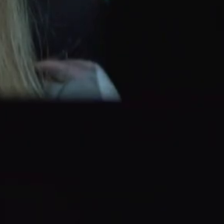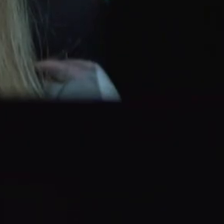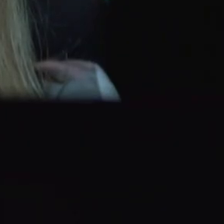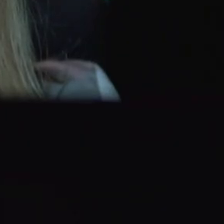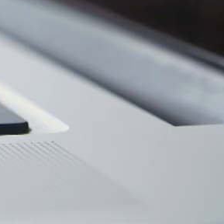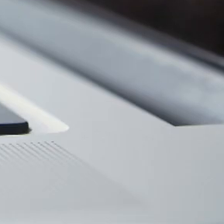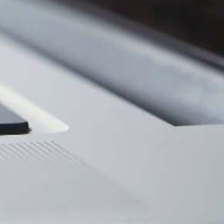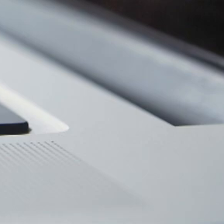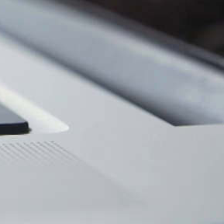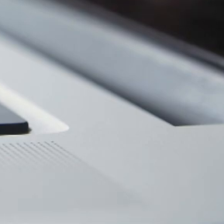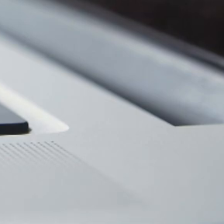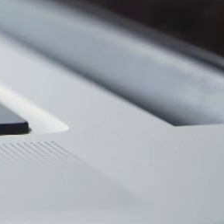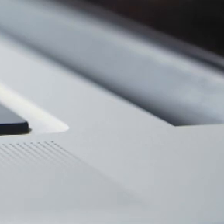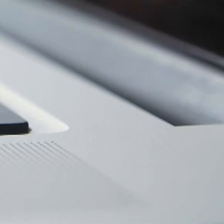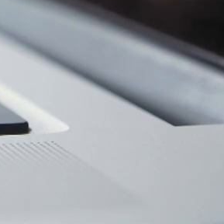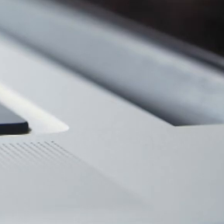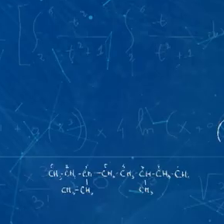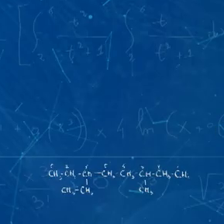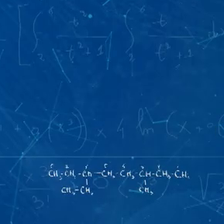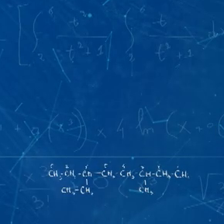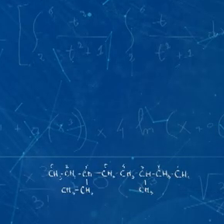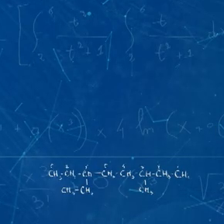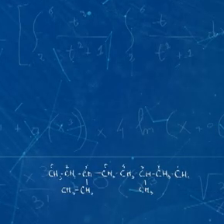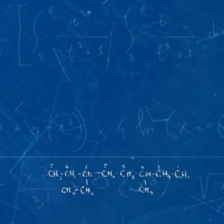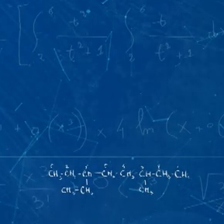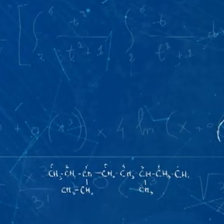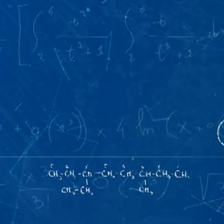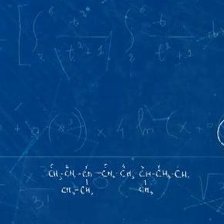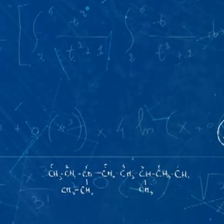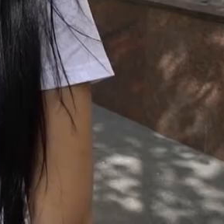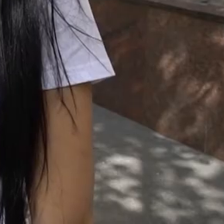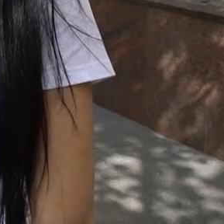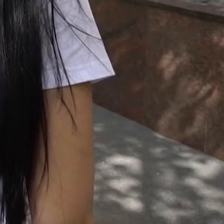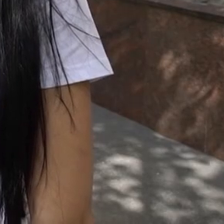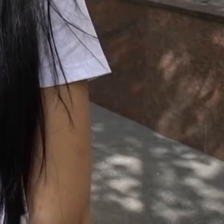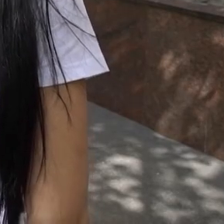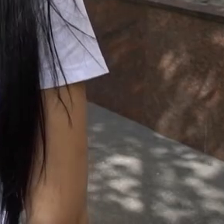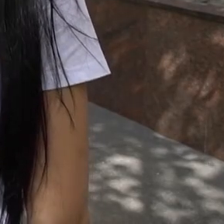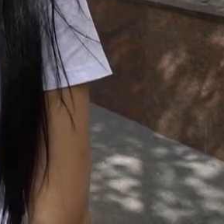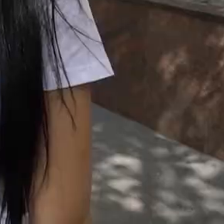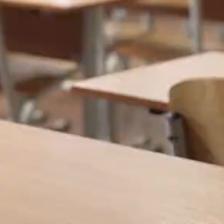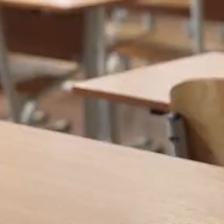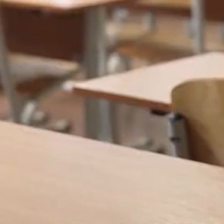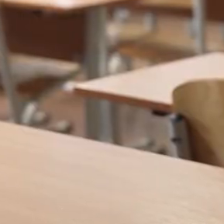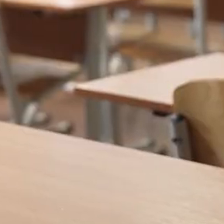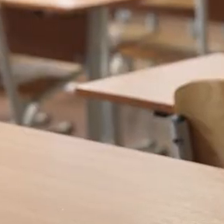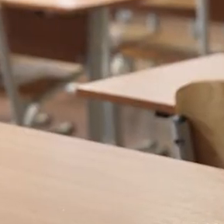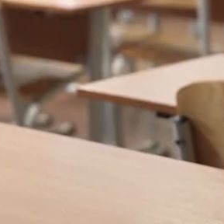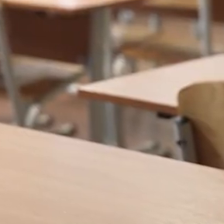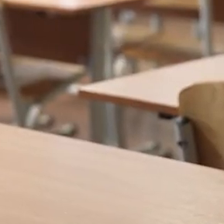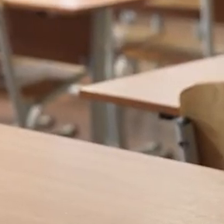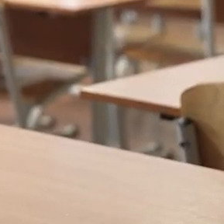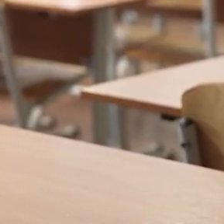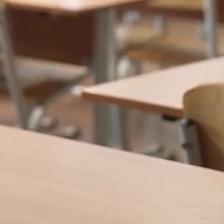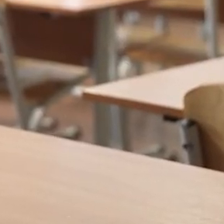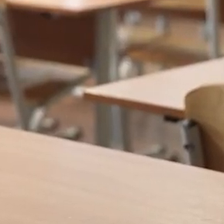У чому наша суперсила? Українці цюристу мають просто віднародження. Якщо не правильно